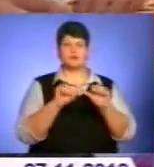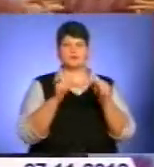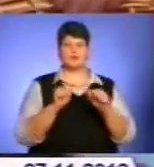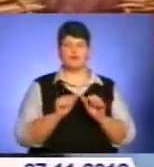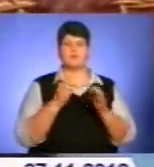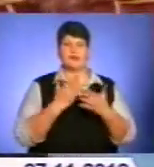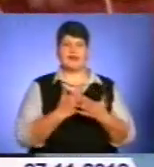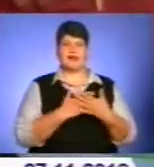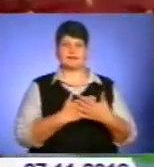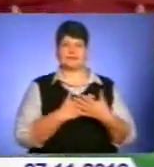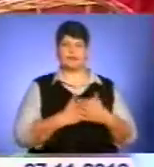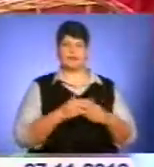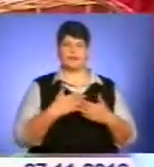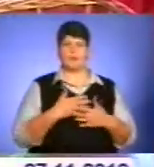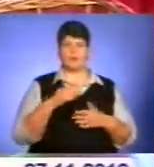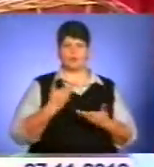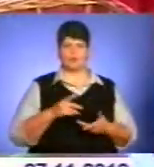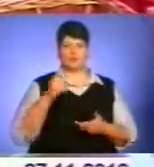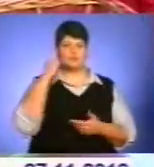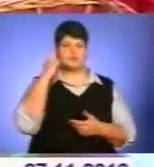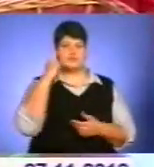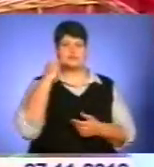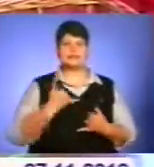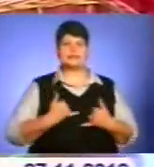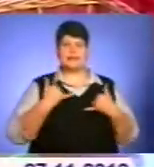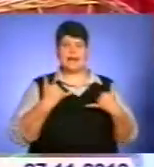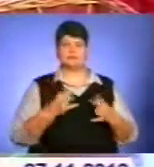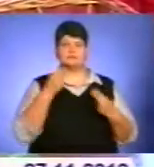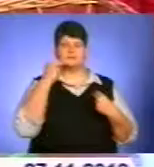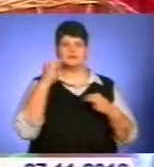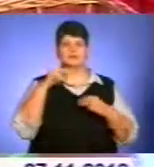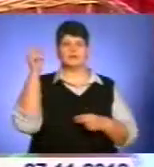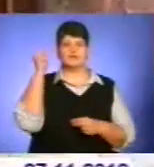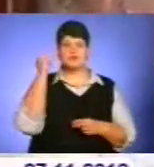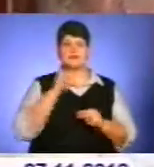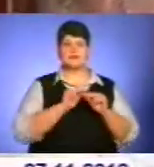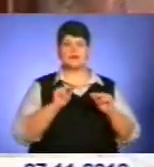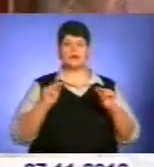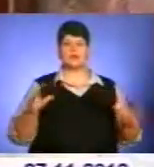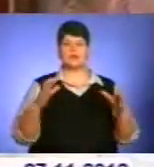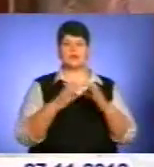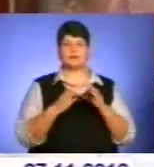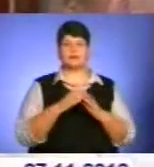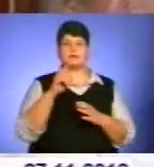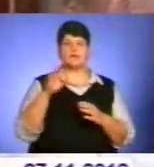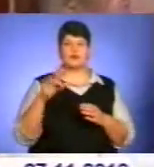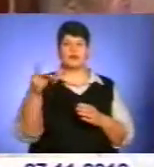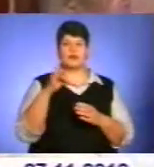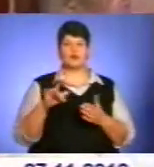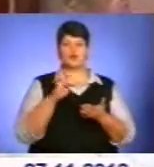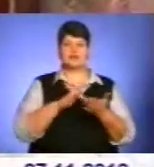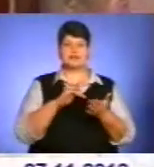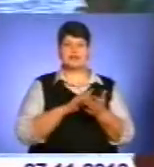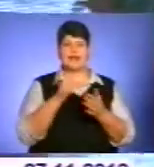та мати активну громадську позицію. Для креативнішого навчання педагогічний колектив Зборівського районного центру еколого